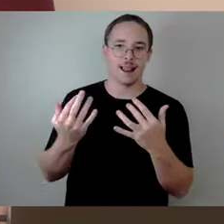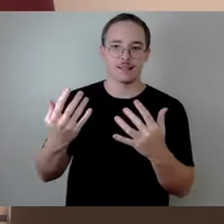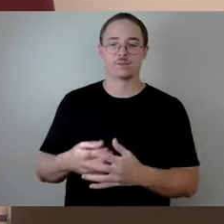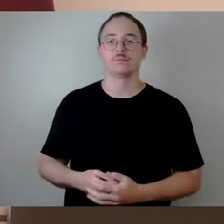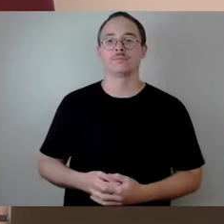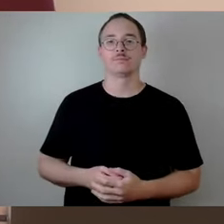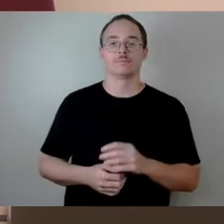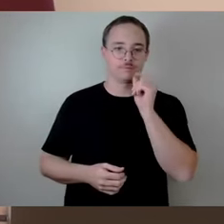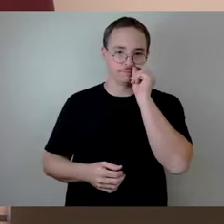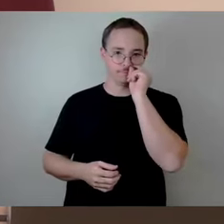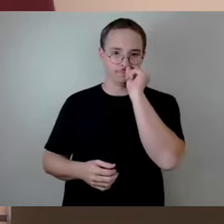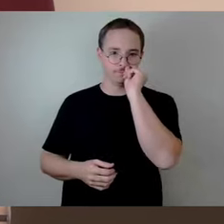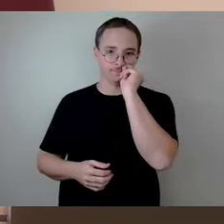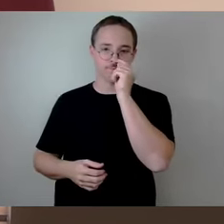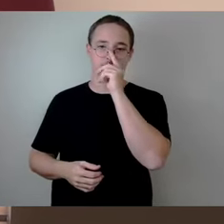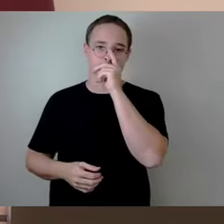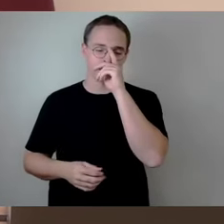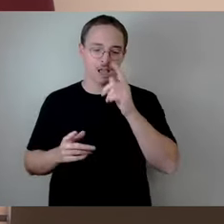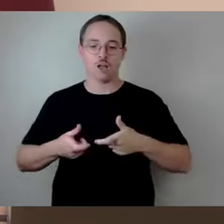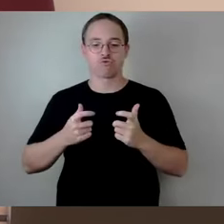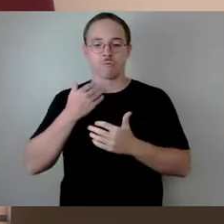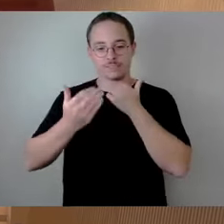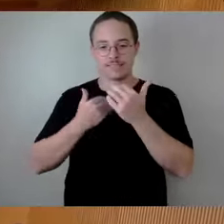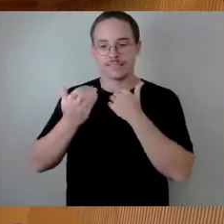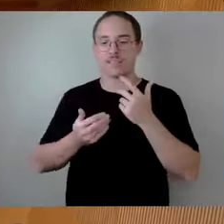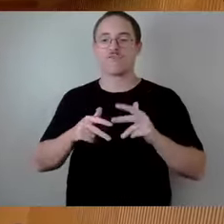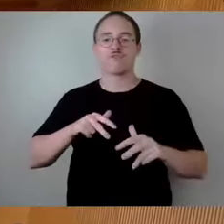Wirtschaftsförderung ist, den bitte ich jetzt um das Stimmzeichen.